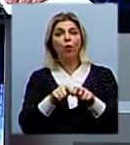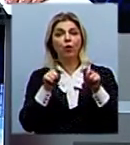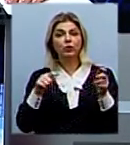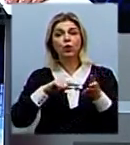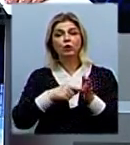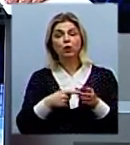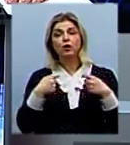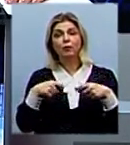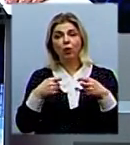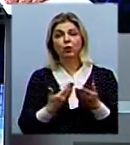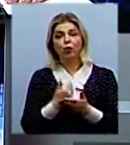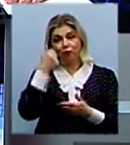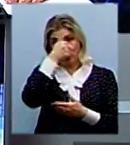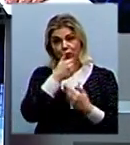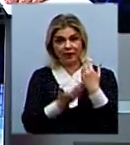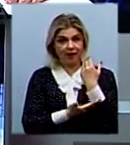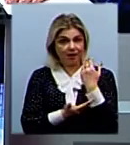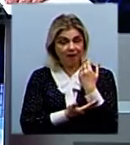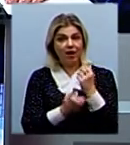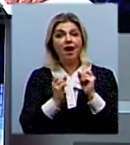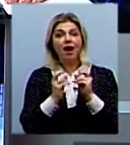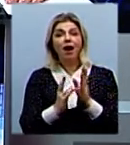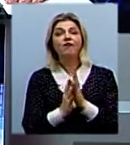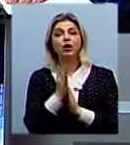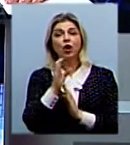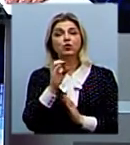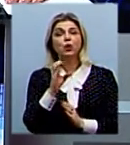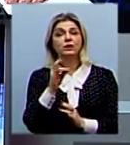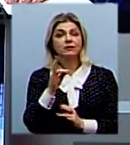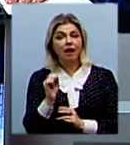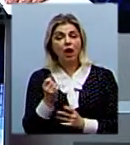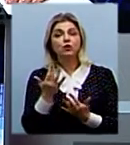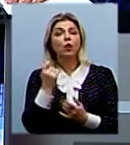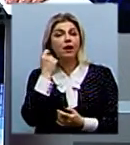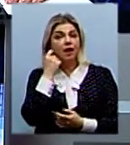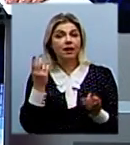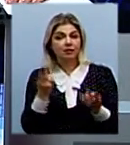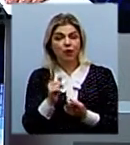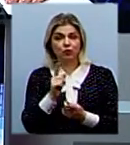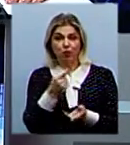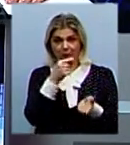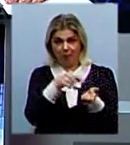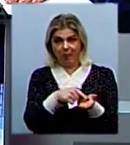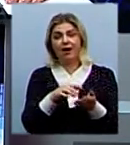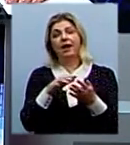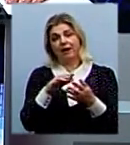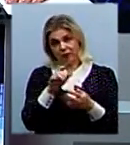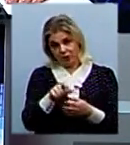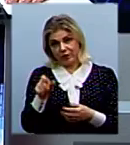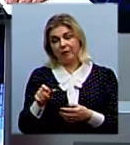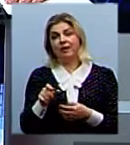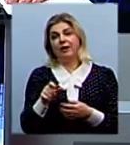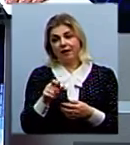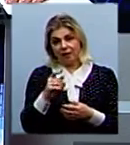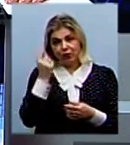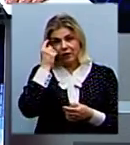точки продажу новорічних дерев. Як вирощують сосни та скільки років треба, аби вони потрапили до осель, дізнавалися